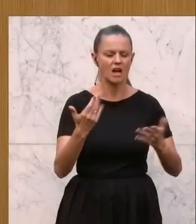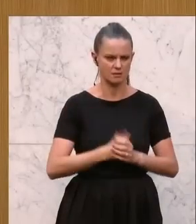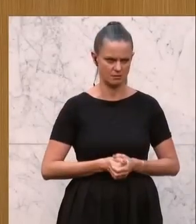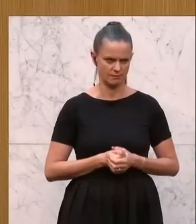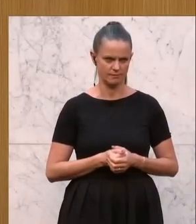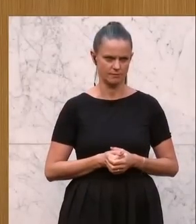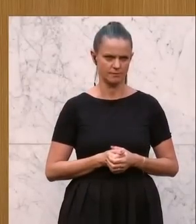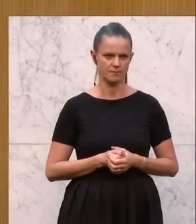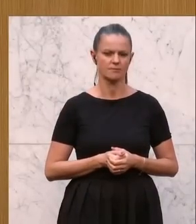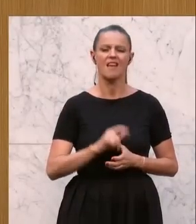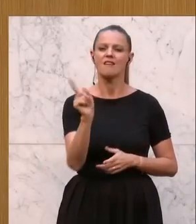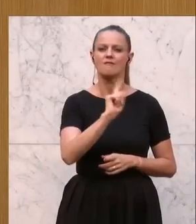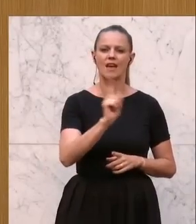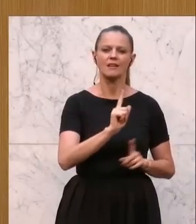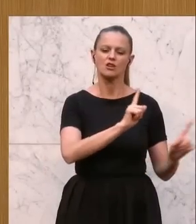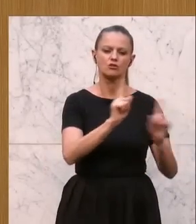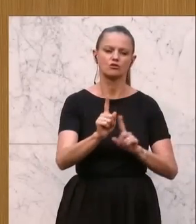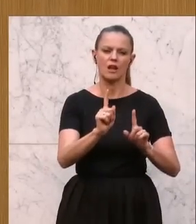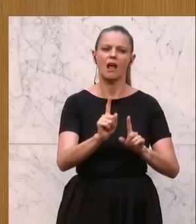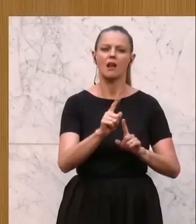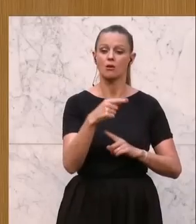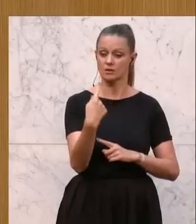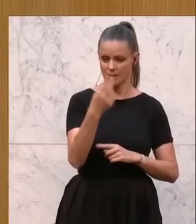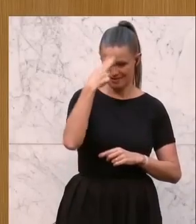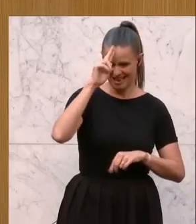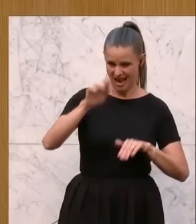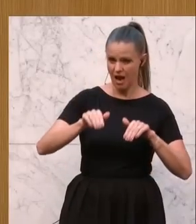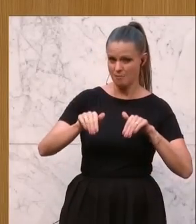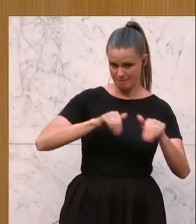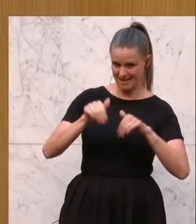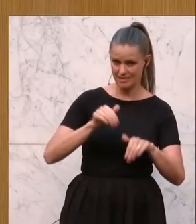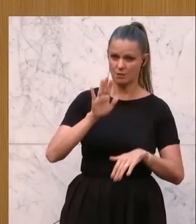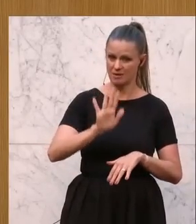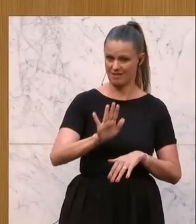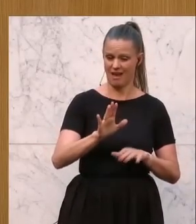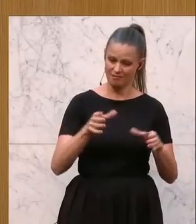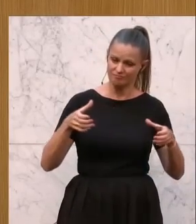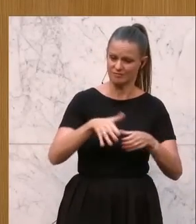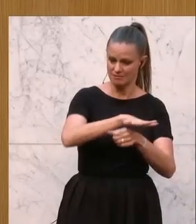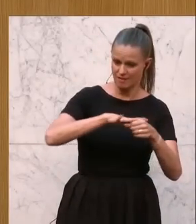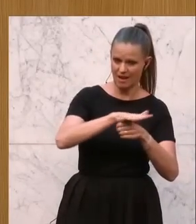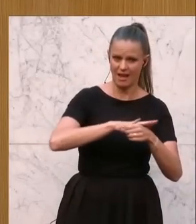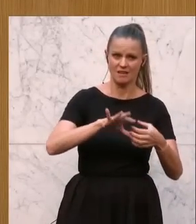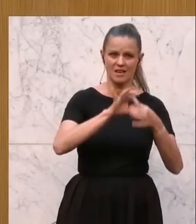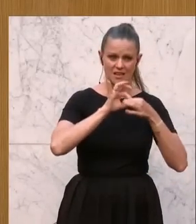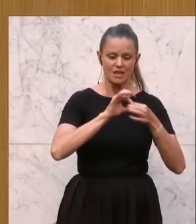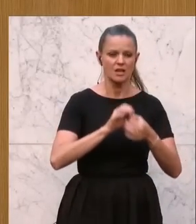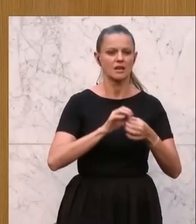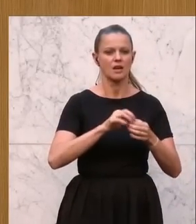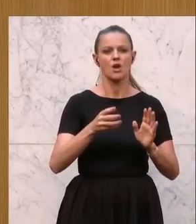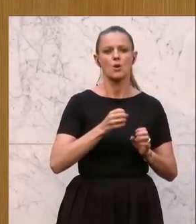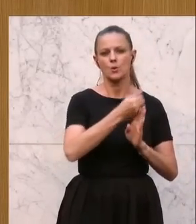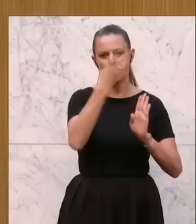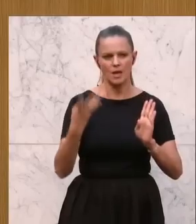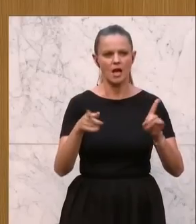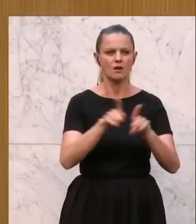Welche Position vertreten Sie, Herr Minister, beziehungsweise Ihre SOR in Bezug auf die Vermittlung von queren